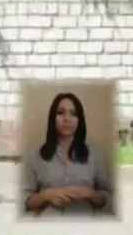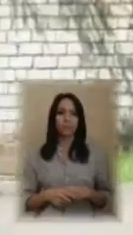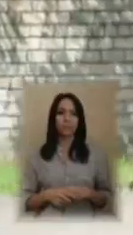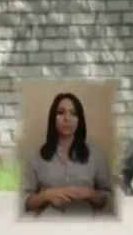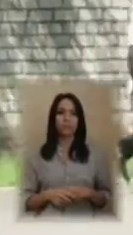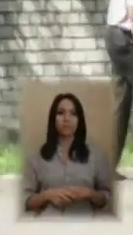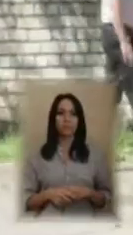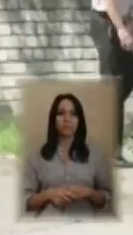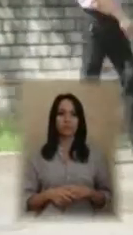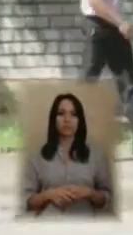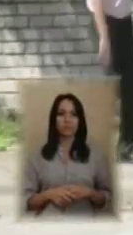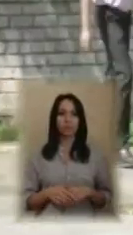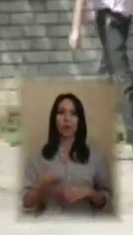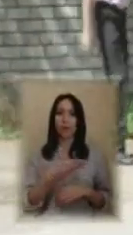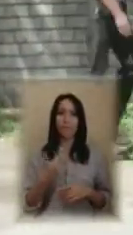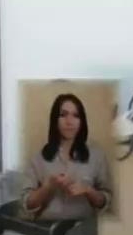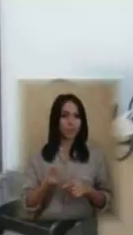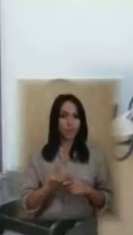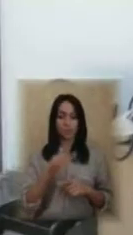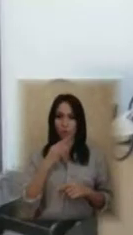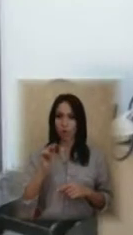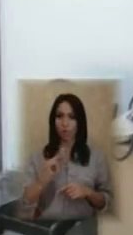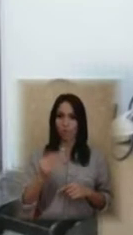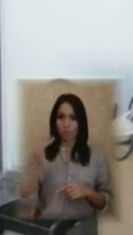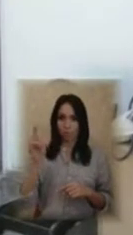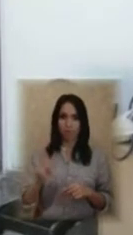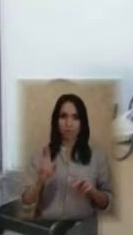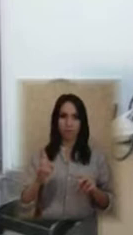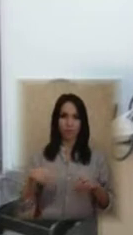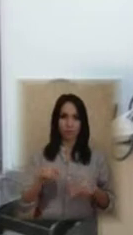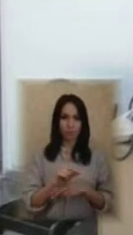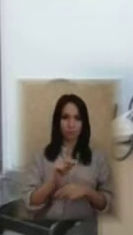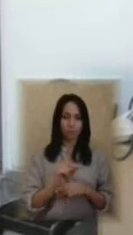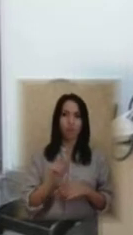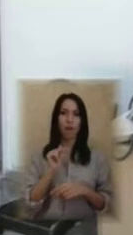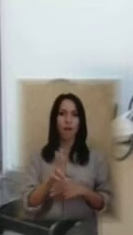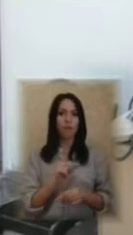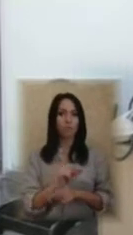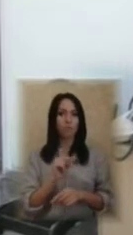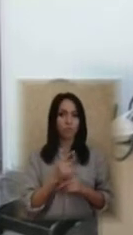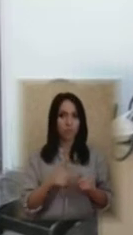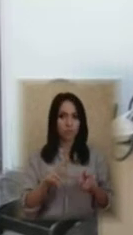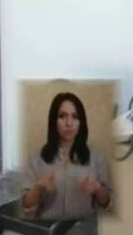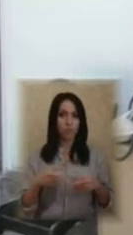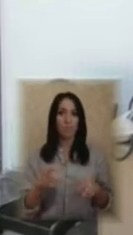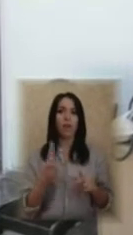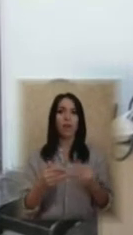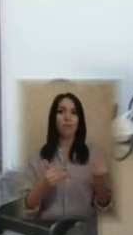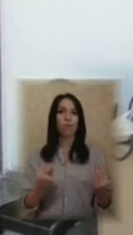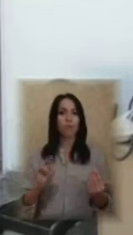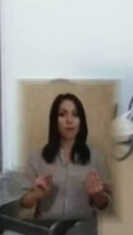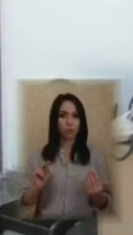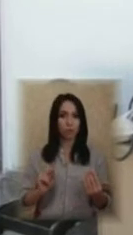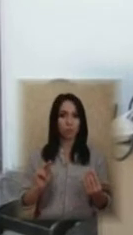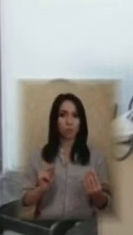Мені дуже сподобалася робота кінологів, як саме натаскали цих собак, як вони працюють. В